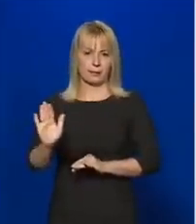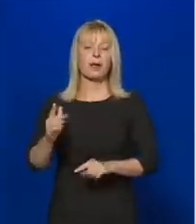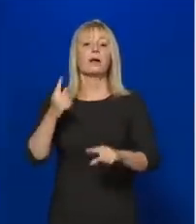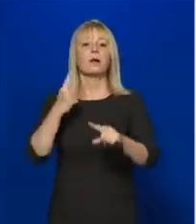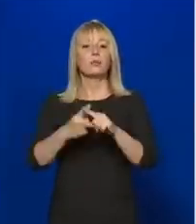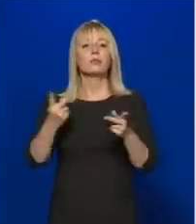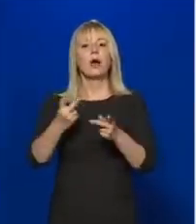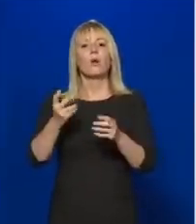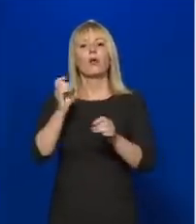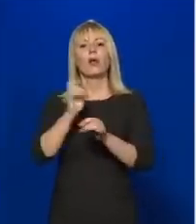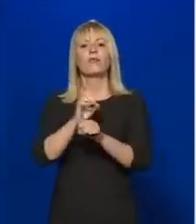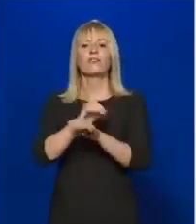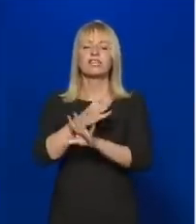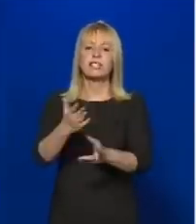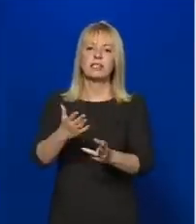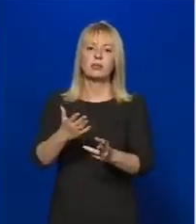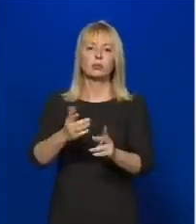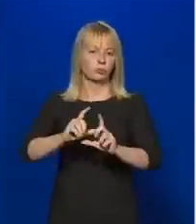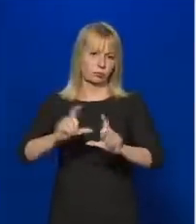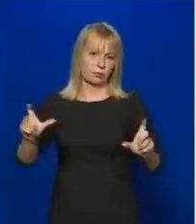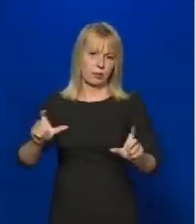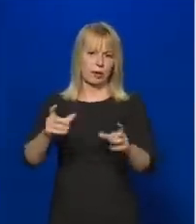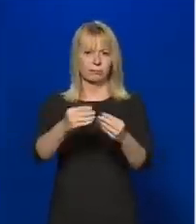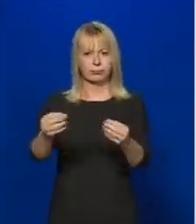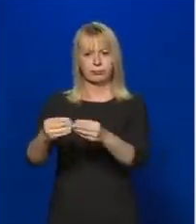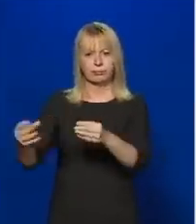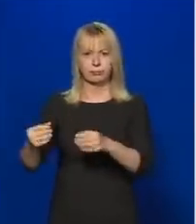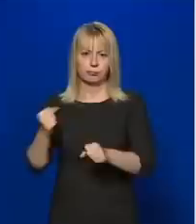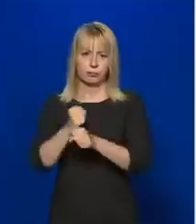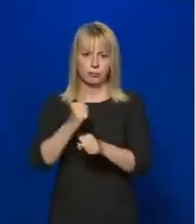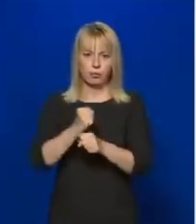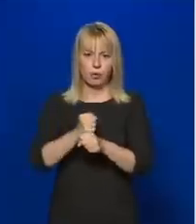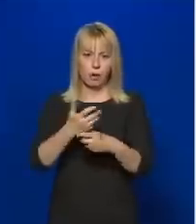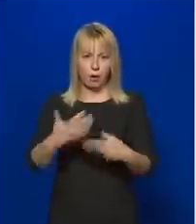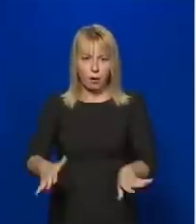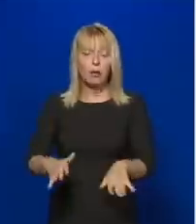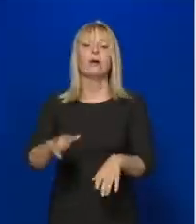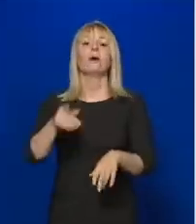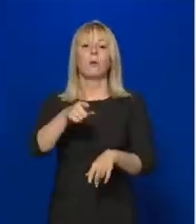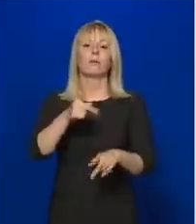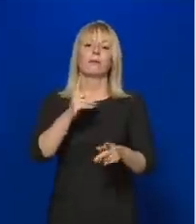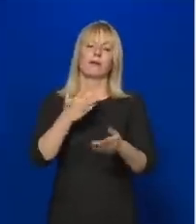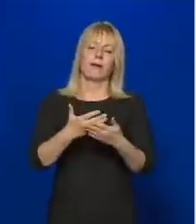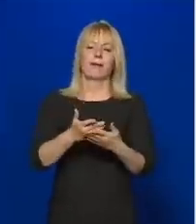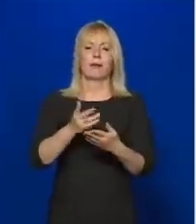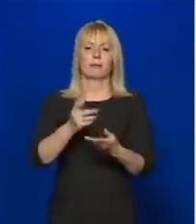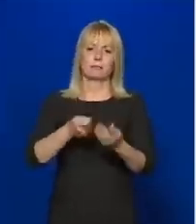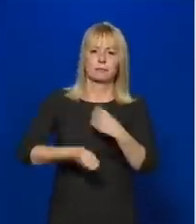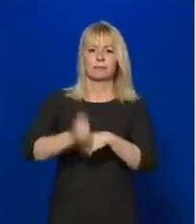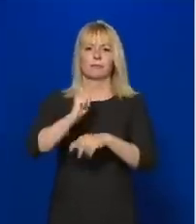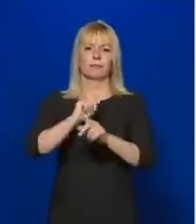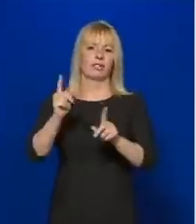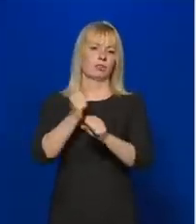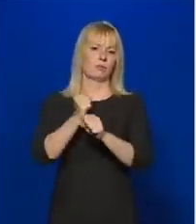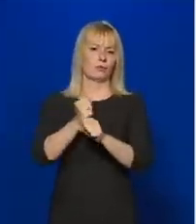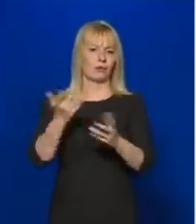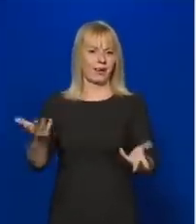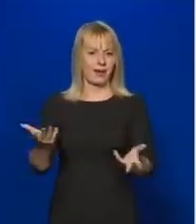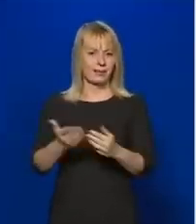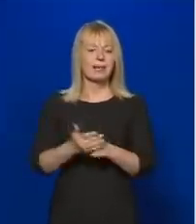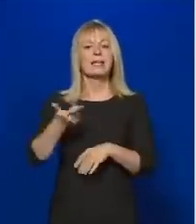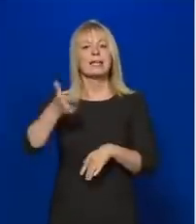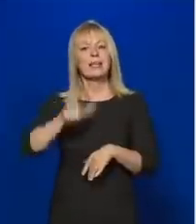ahol a vírus következtében megszűntek munkahelyek, ott legyen lehetőség másik munkát találni. Ez egy két hónapos informatikai